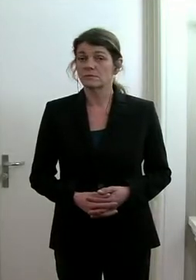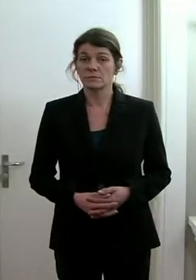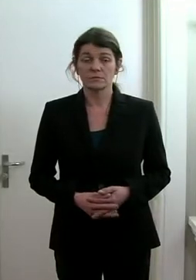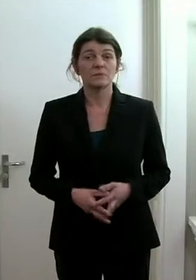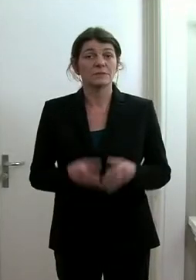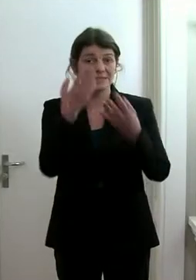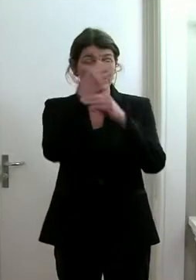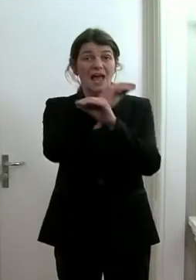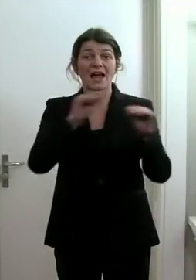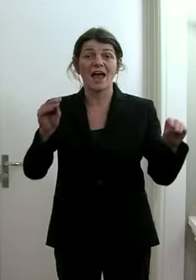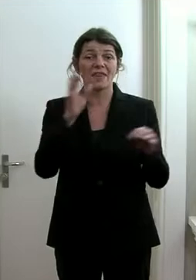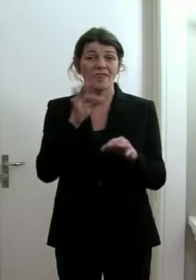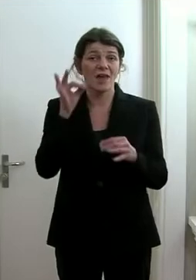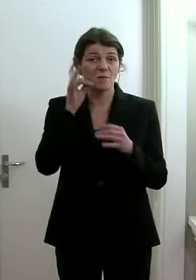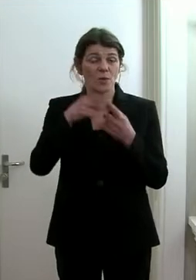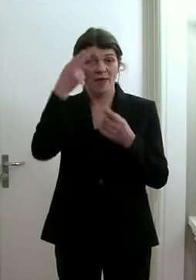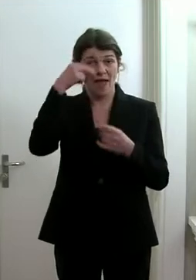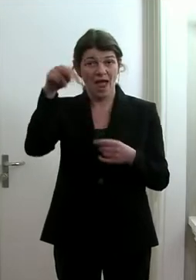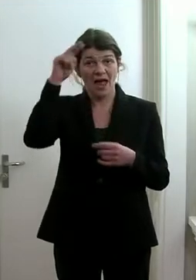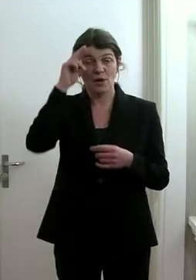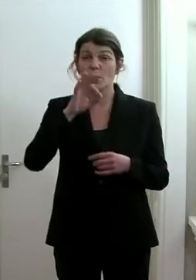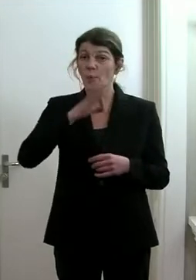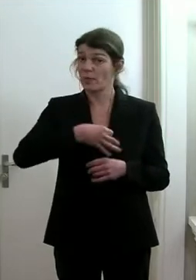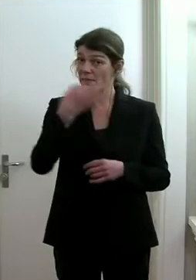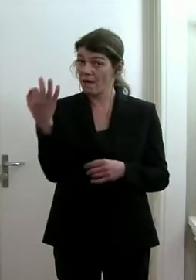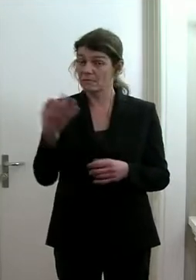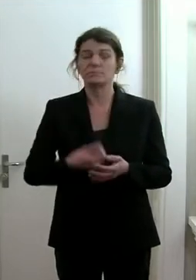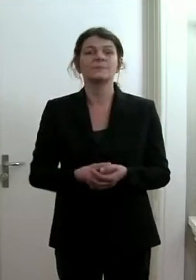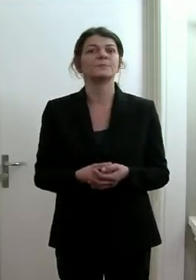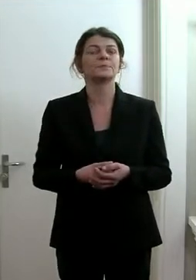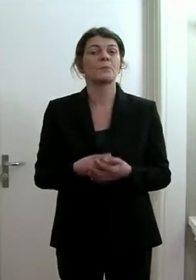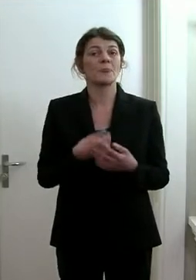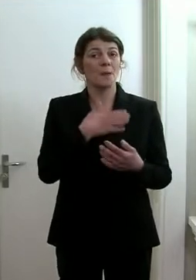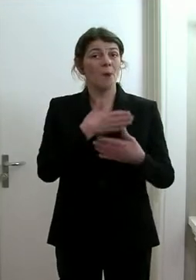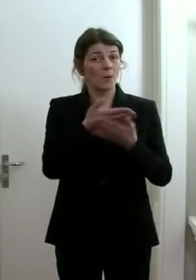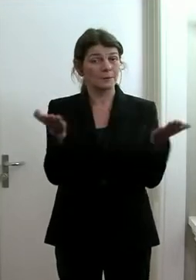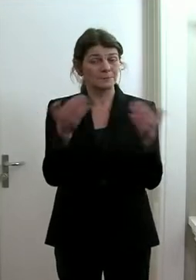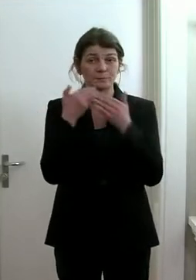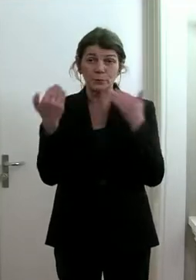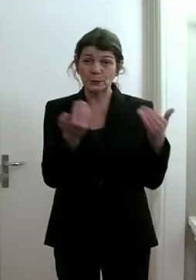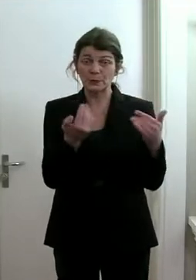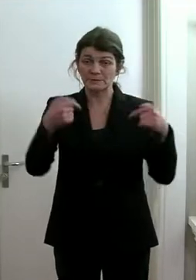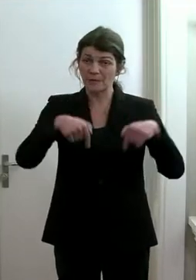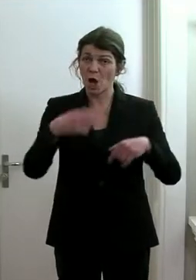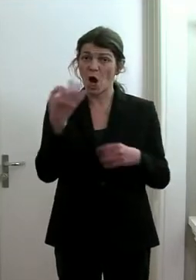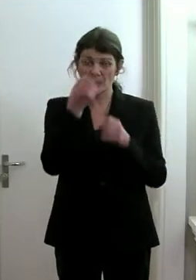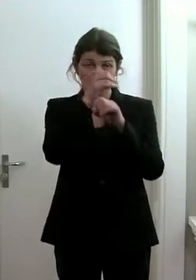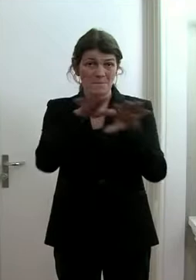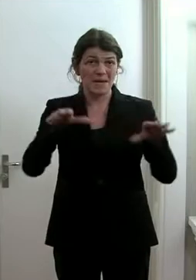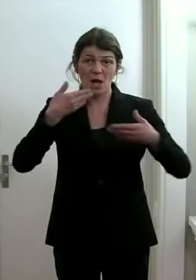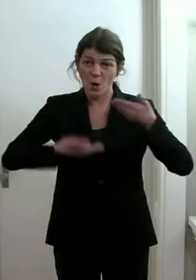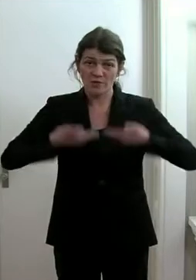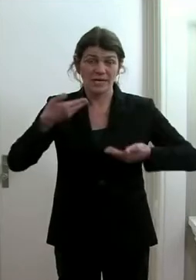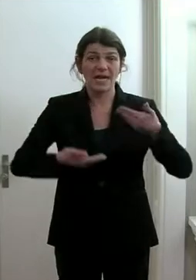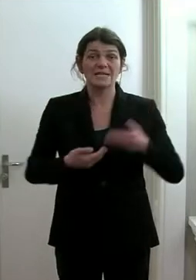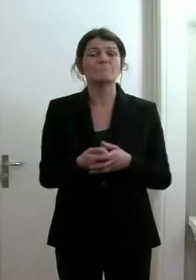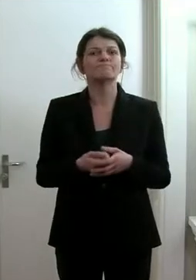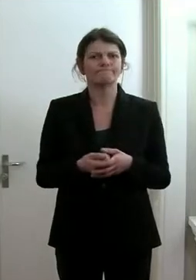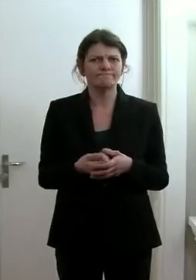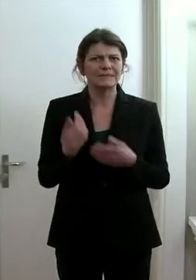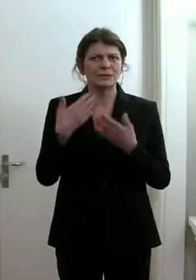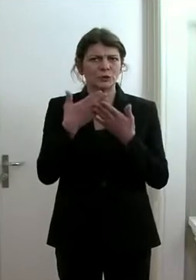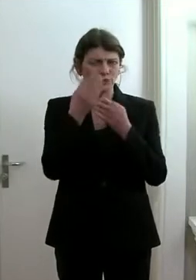Sehr geehrte Damen und Herren, guten Tag. Ich möchte Sie begrüßen zur heutigen Medienkonferenz. Wie wir schon